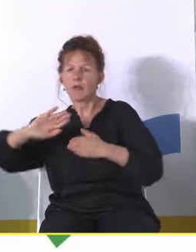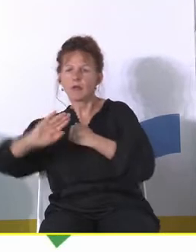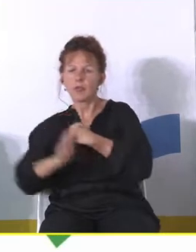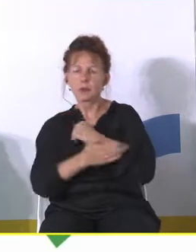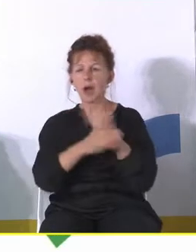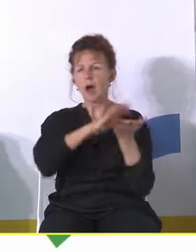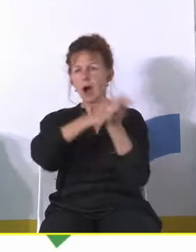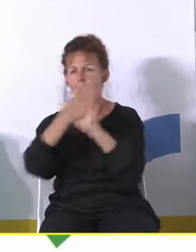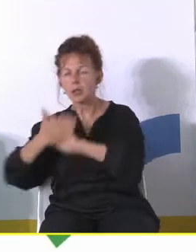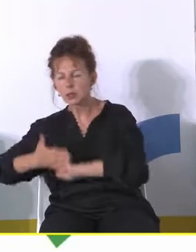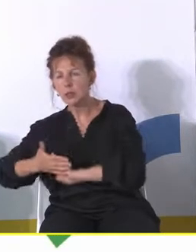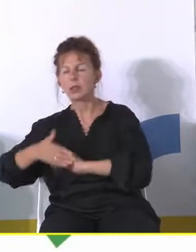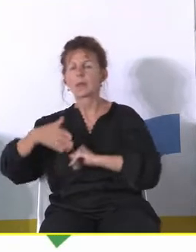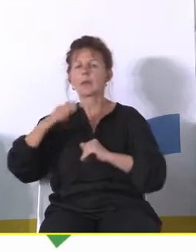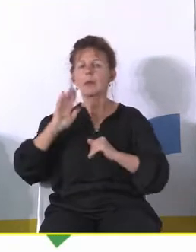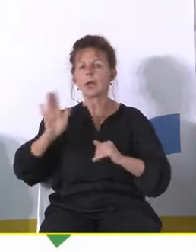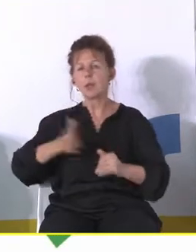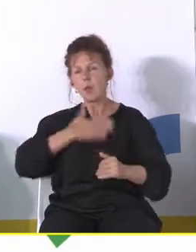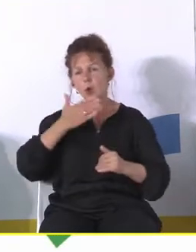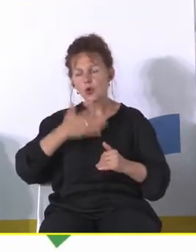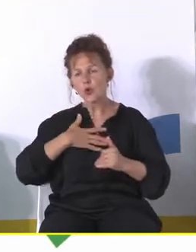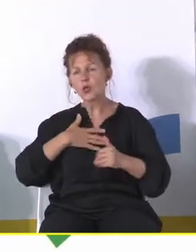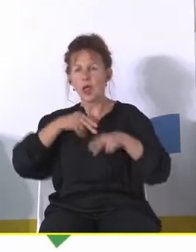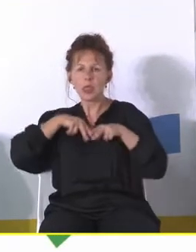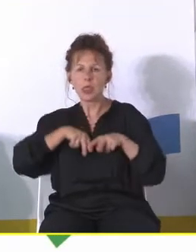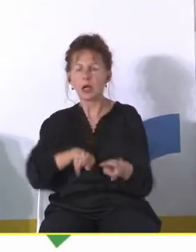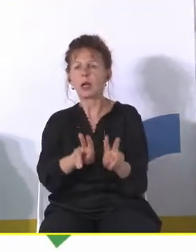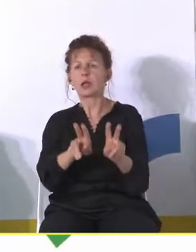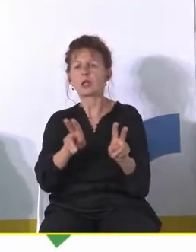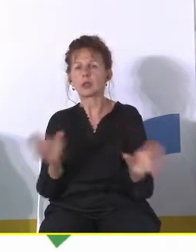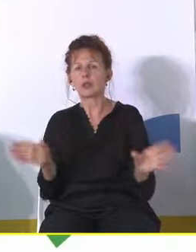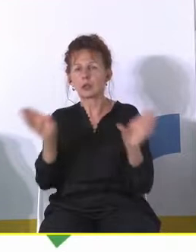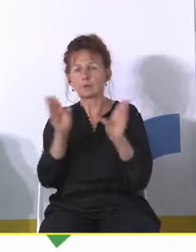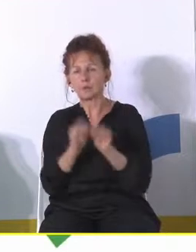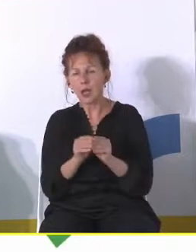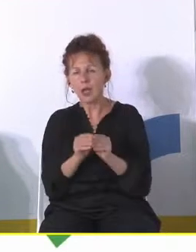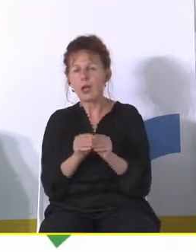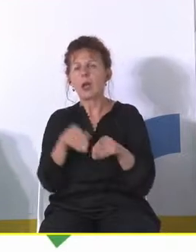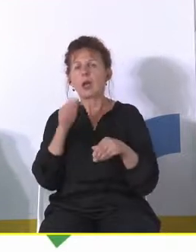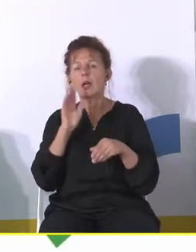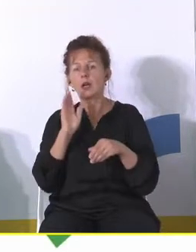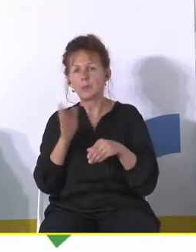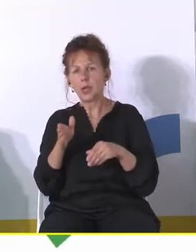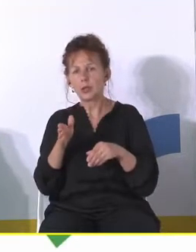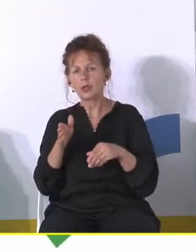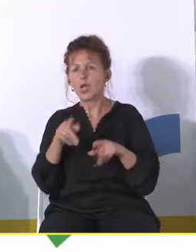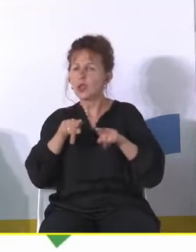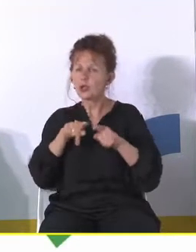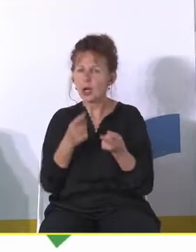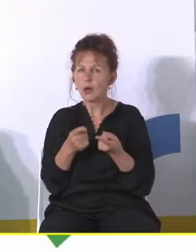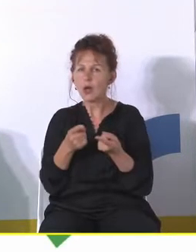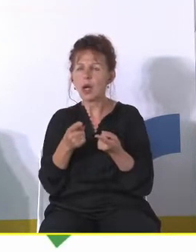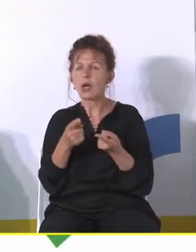gdzie będzie takie poczucie przynależności gdzie będzie działanie na